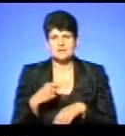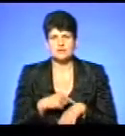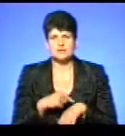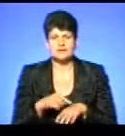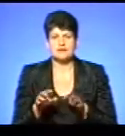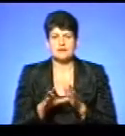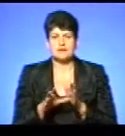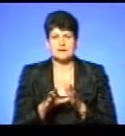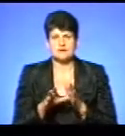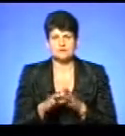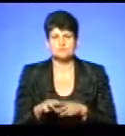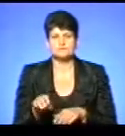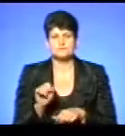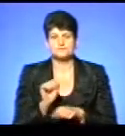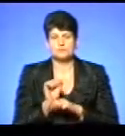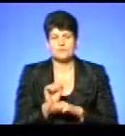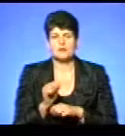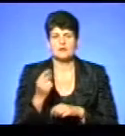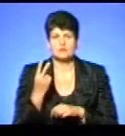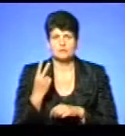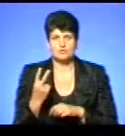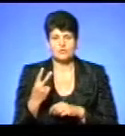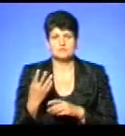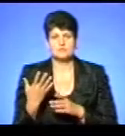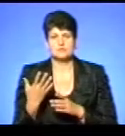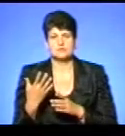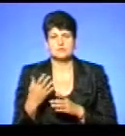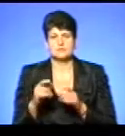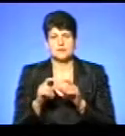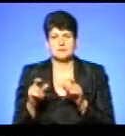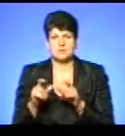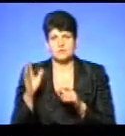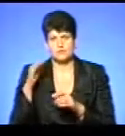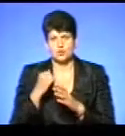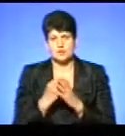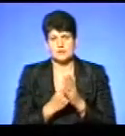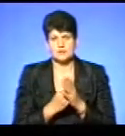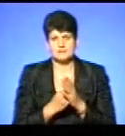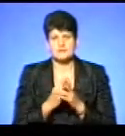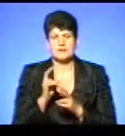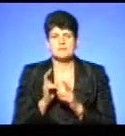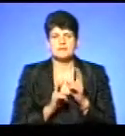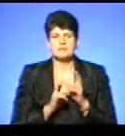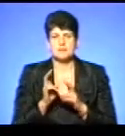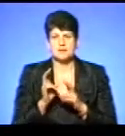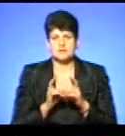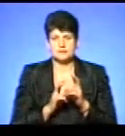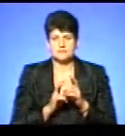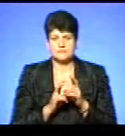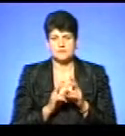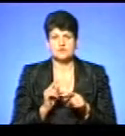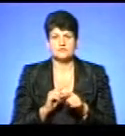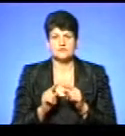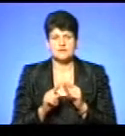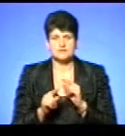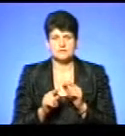електропостачання відключили двом адмінкорпусам водоканалу. Підприємство з дуже швидкими